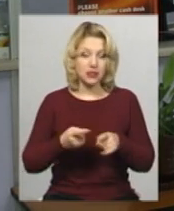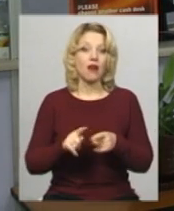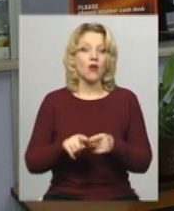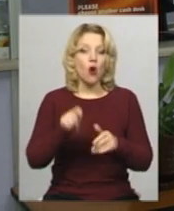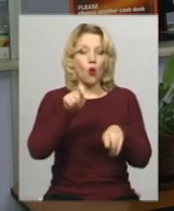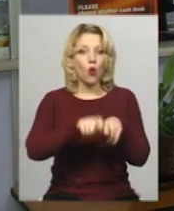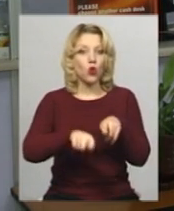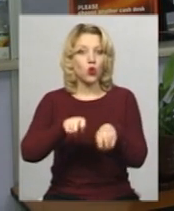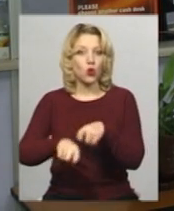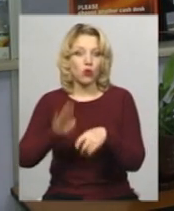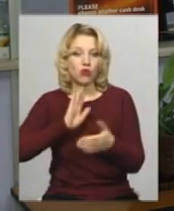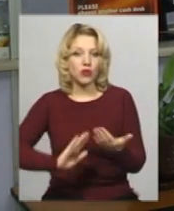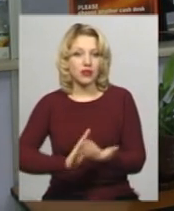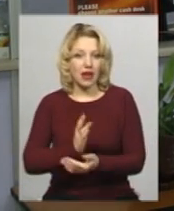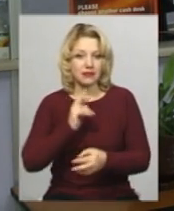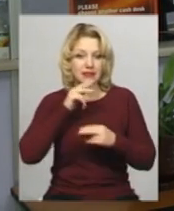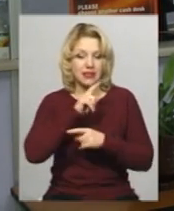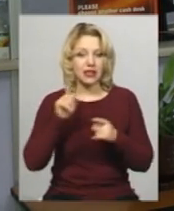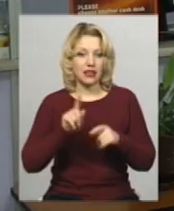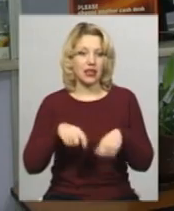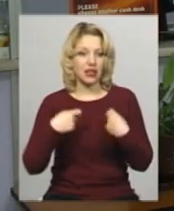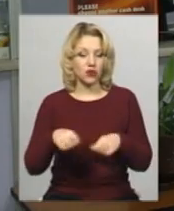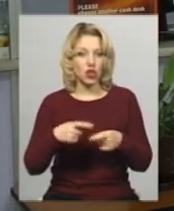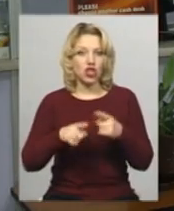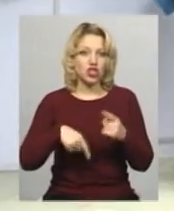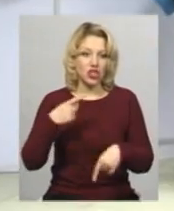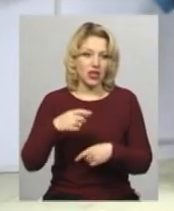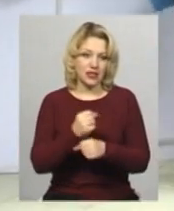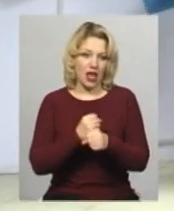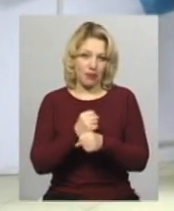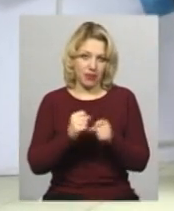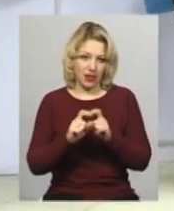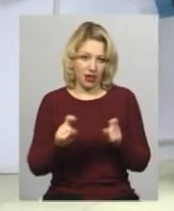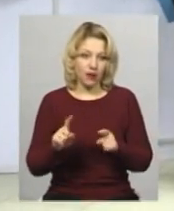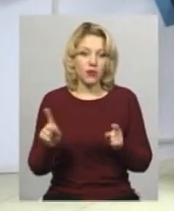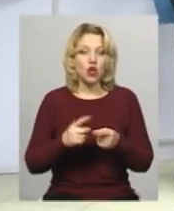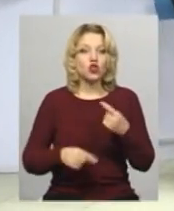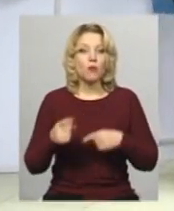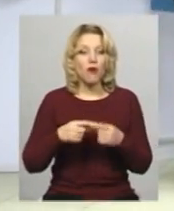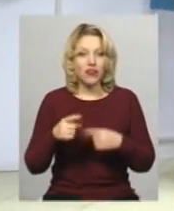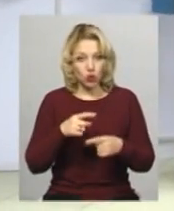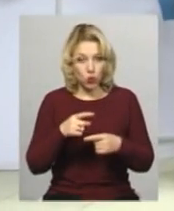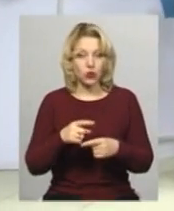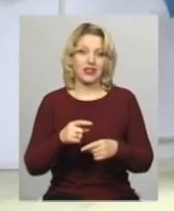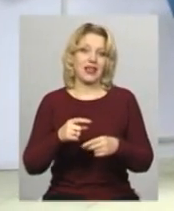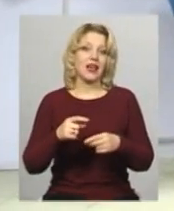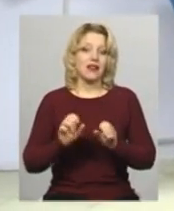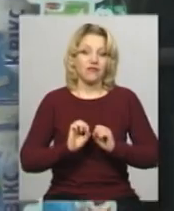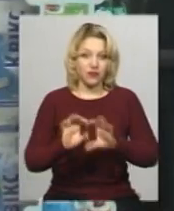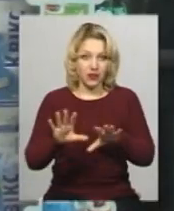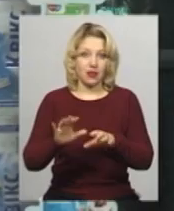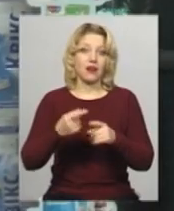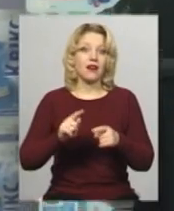якісті ліків, що реалізується через аптечні заклади. Щоб повернути ліки, існує певна процедура. Для цього потрібно